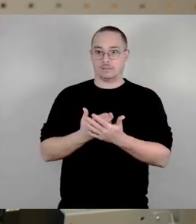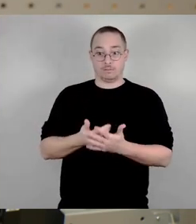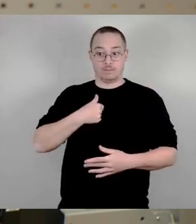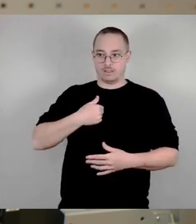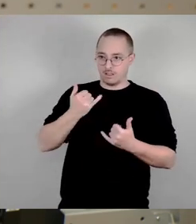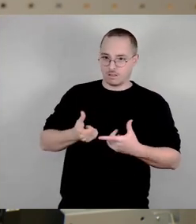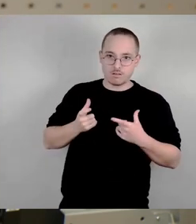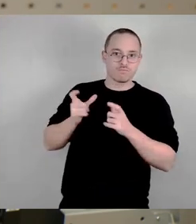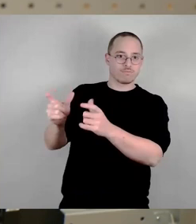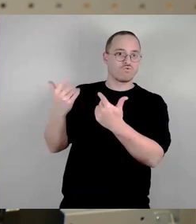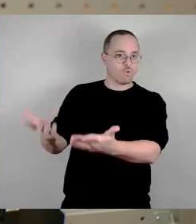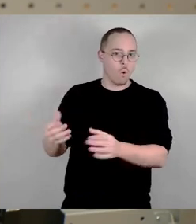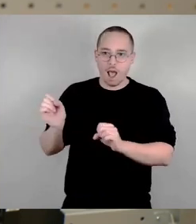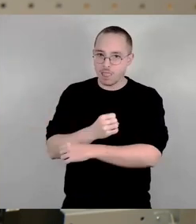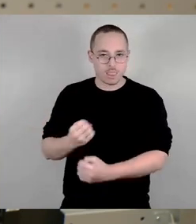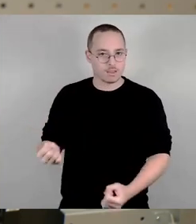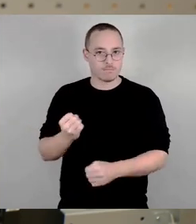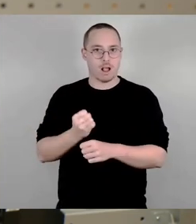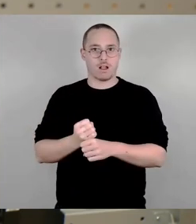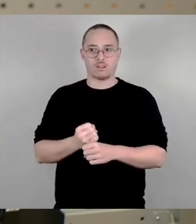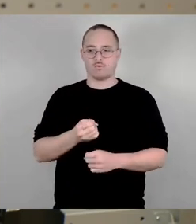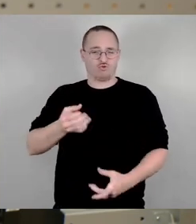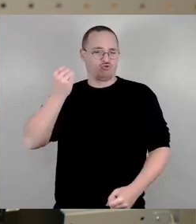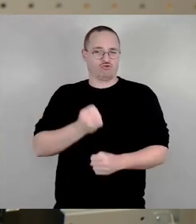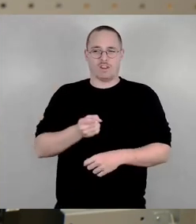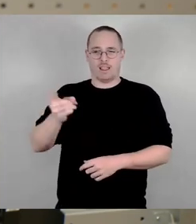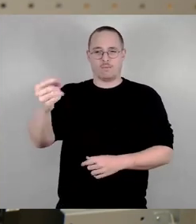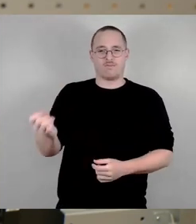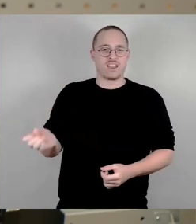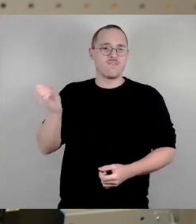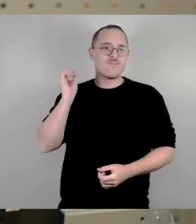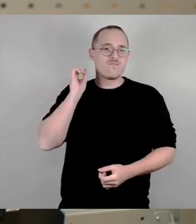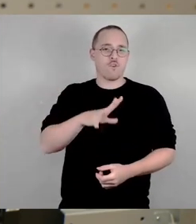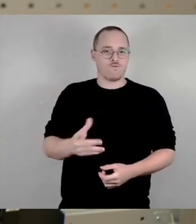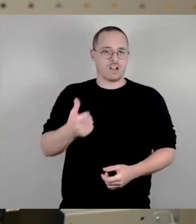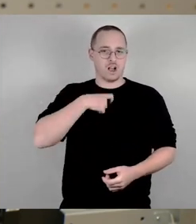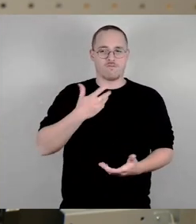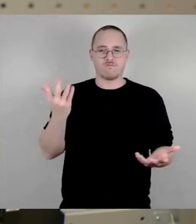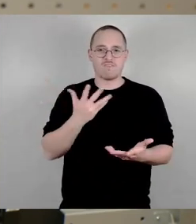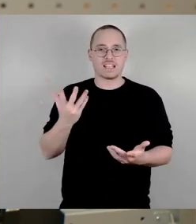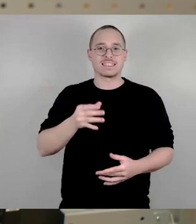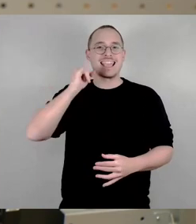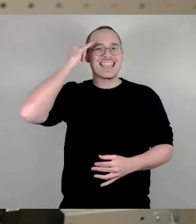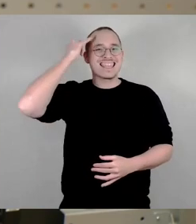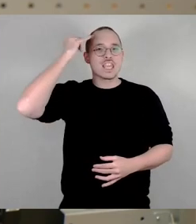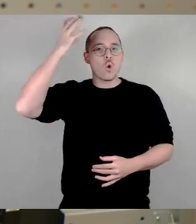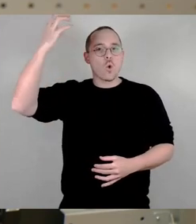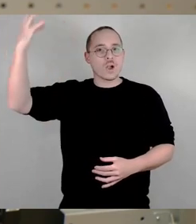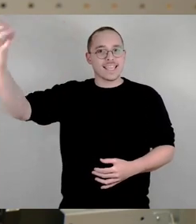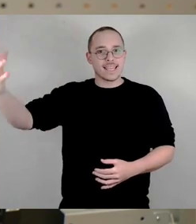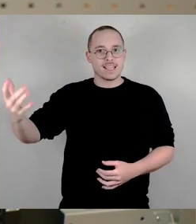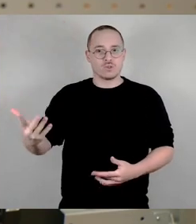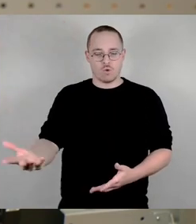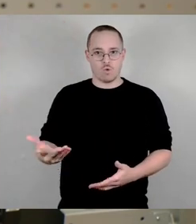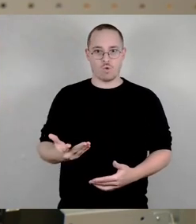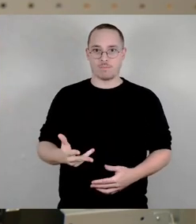dagegen, dauernd Ideologie vorgeworfen zu bekommen von Menschen, die einzig und allein in Ideologie stecken. Ja, also das ärgert mich